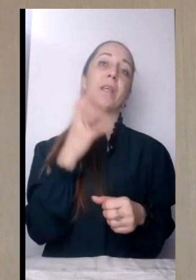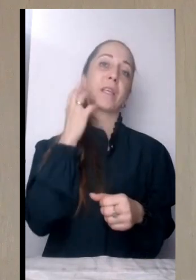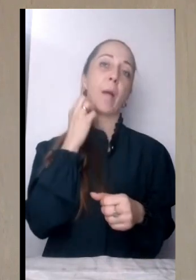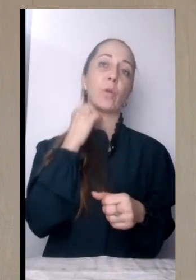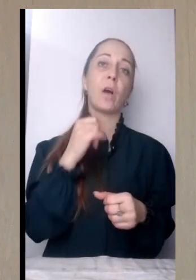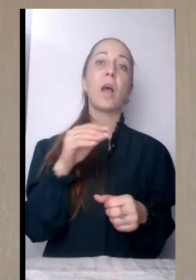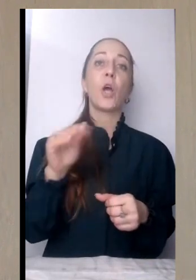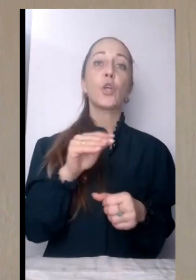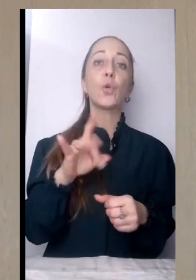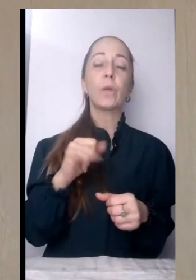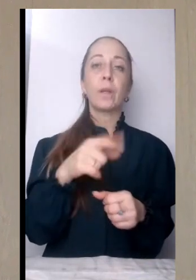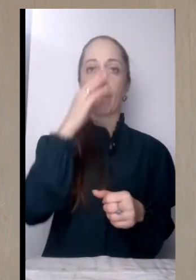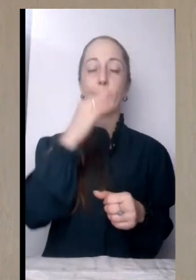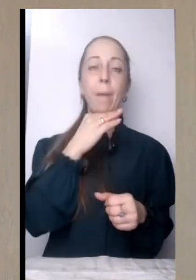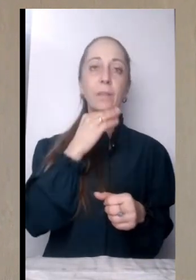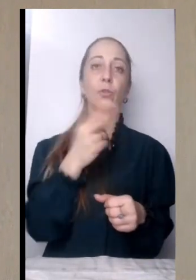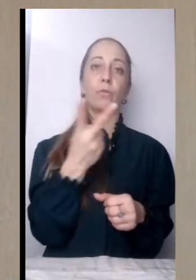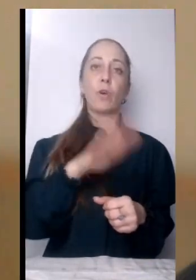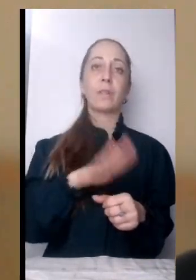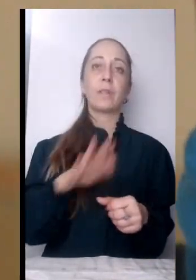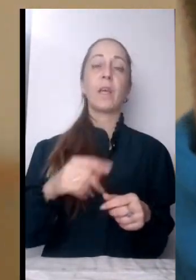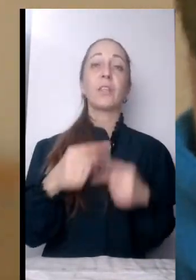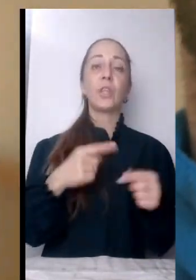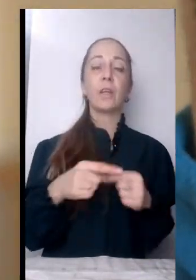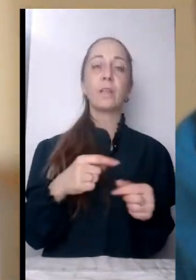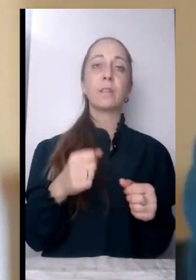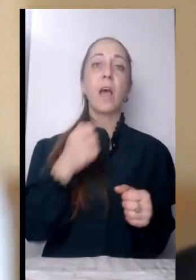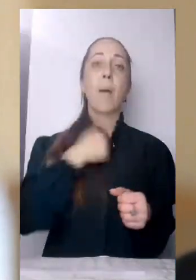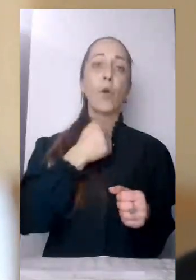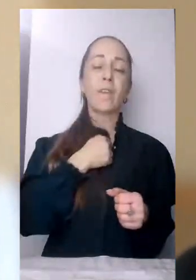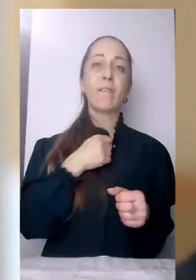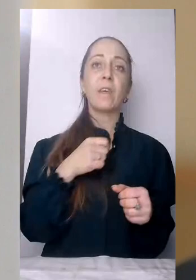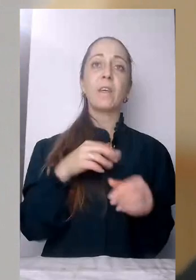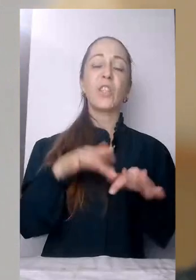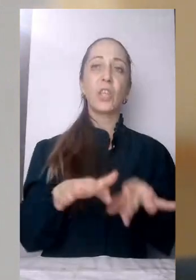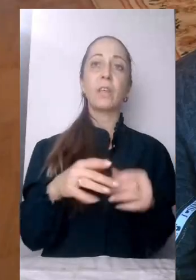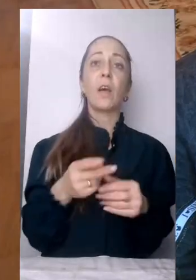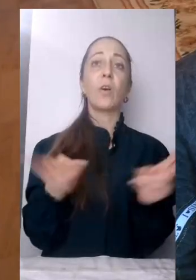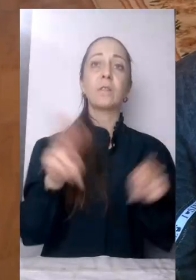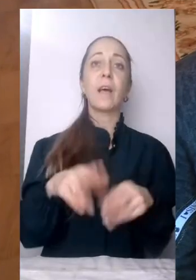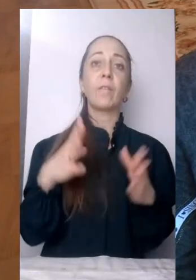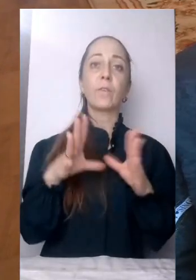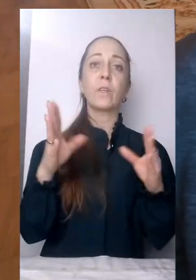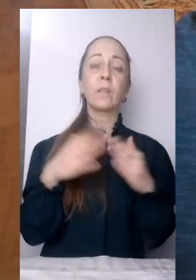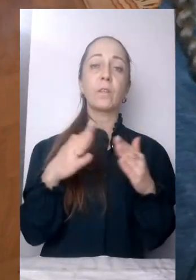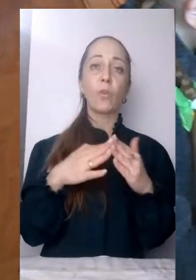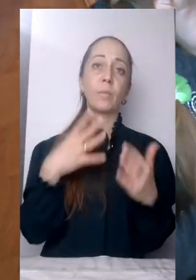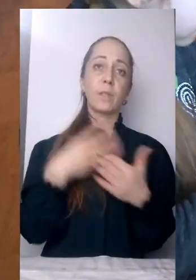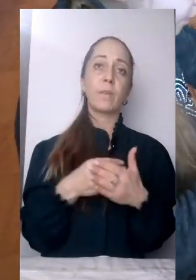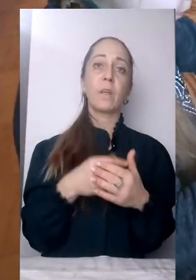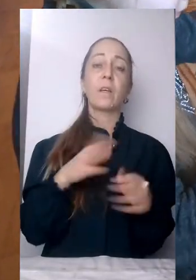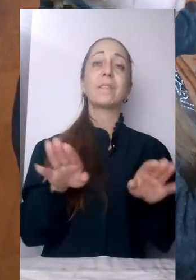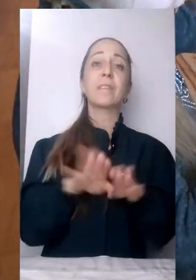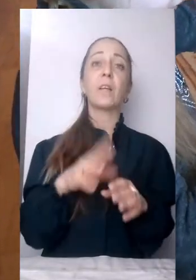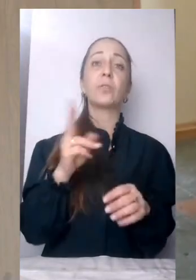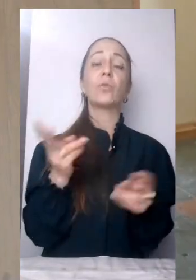двох дітей. Через бойові дії їм довелося покинути домівку. Каже, дітям в чотирьох стінах сидіти складно. Тому єдиною розвагою для них є